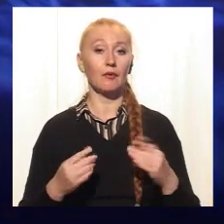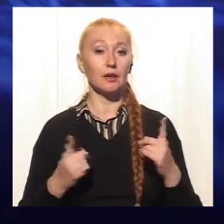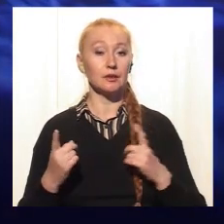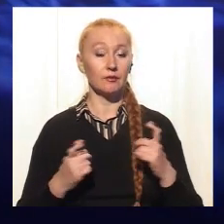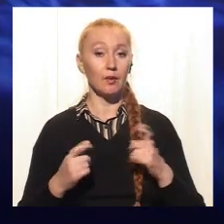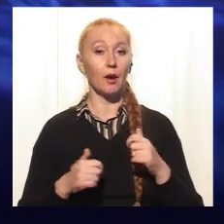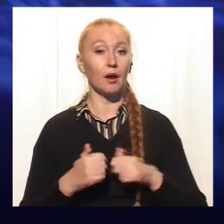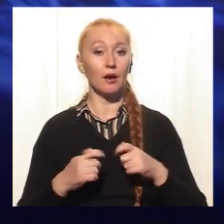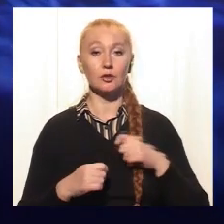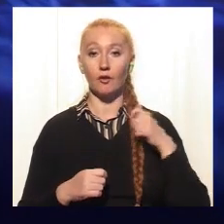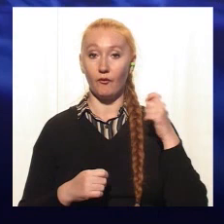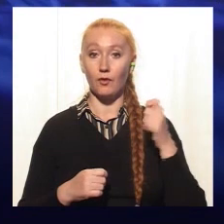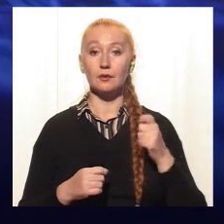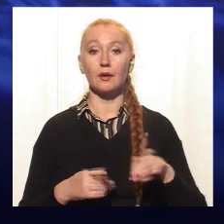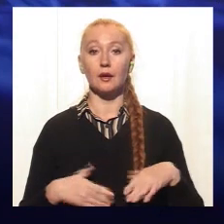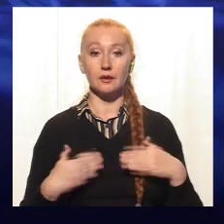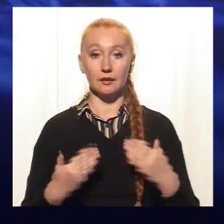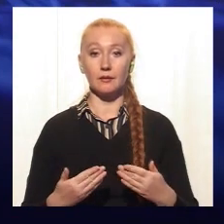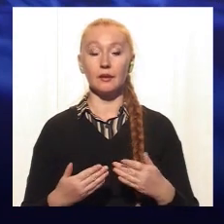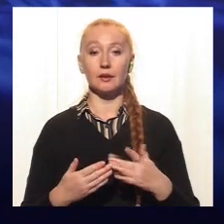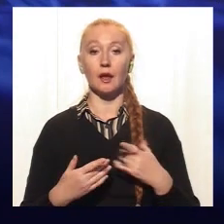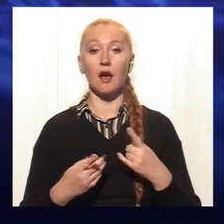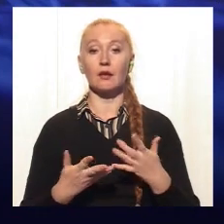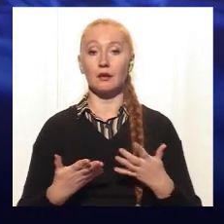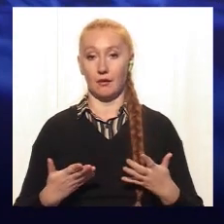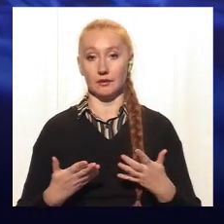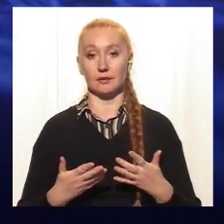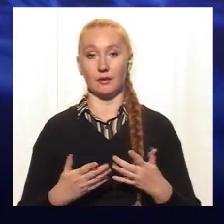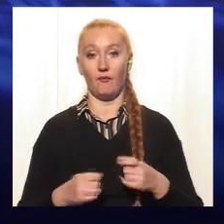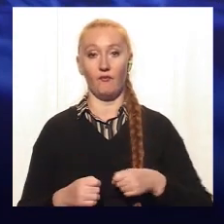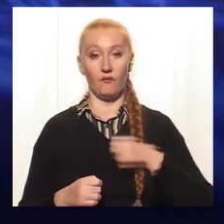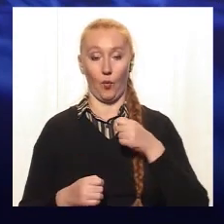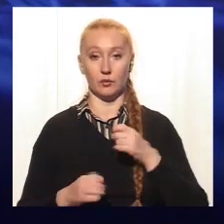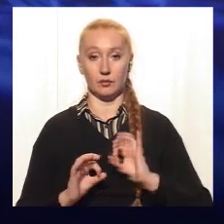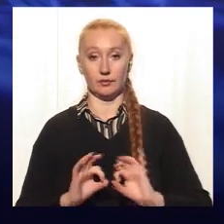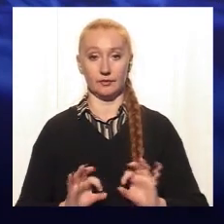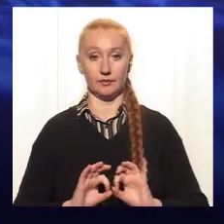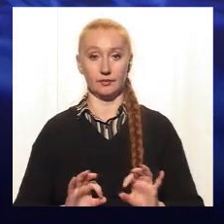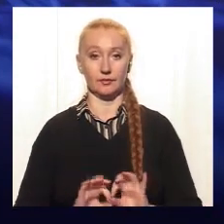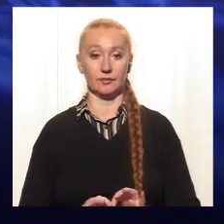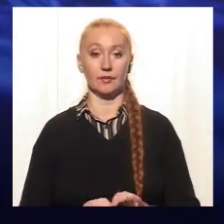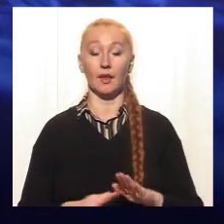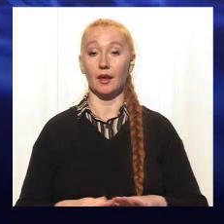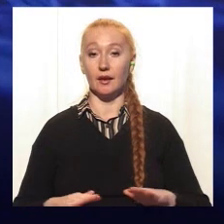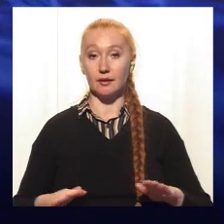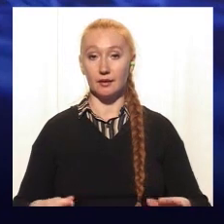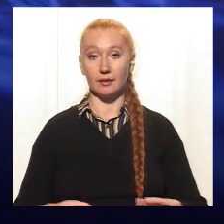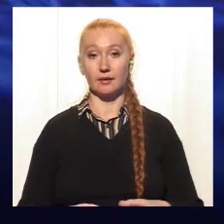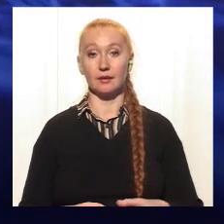каждого возраста эта информация должна подаваться на понятному данному возрасту языке. Деткам